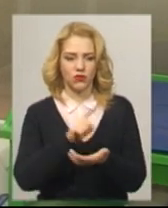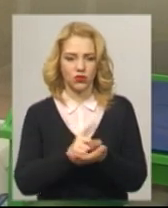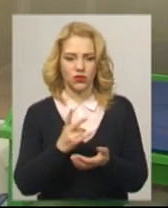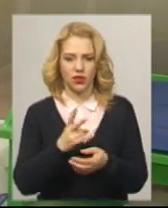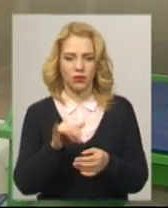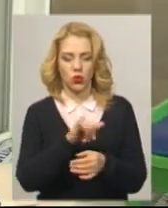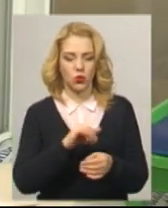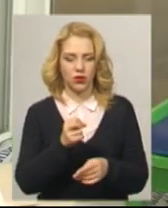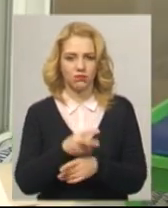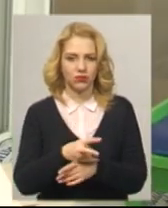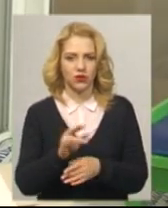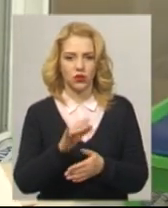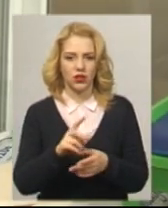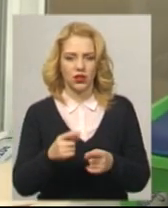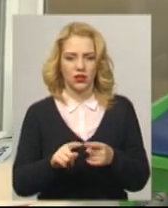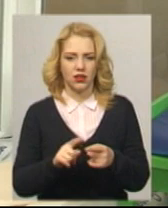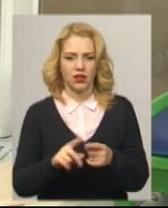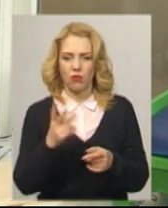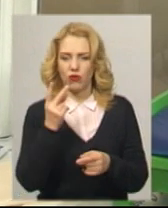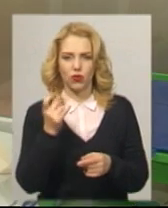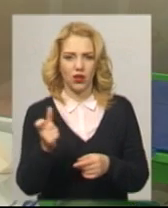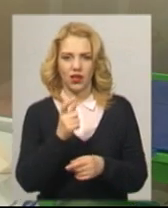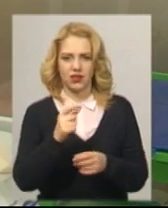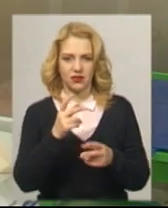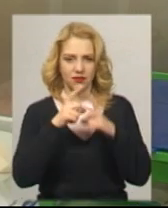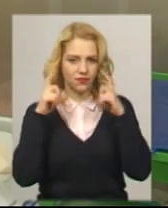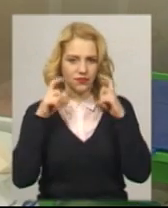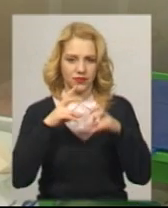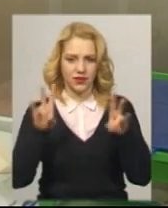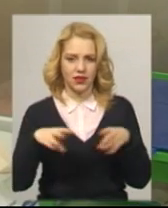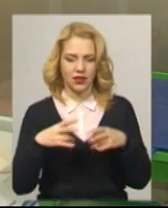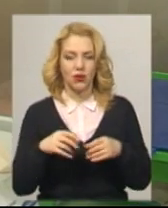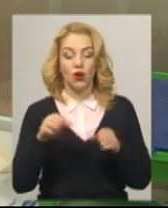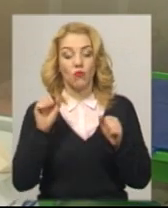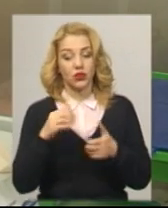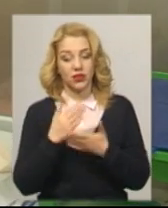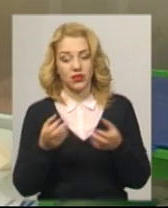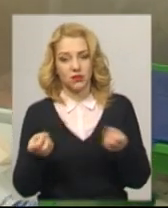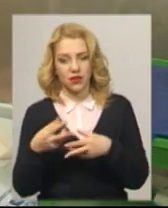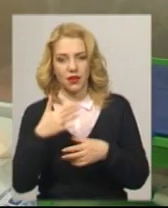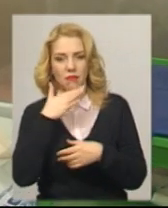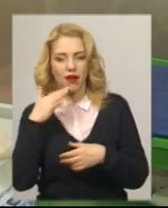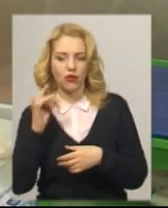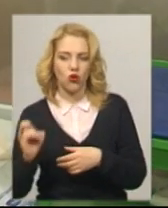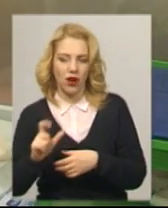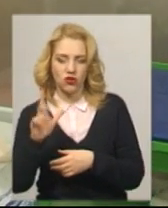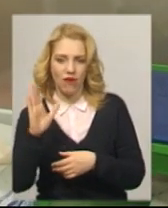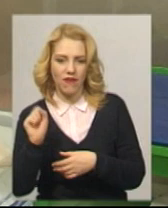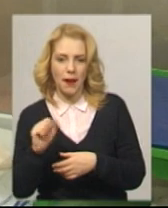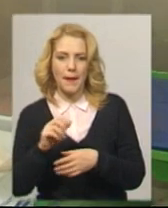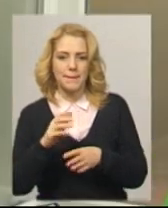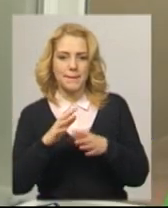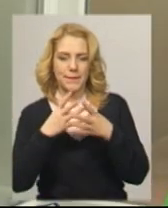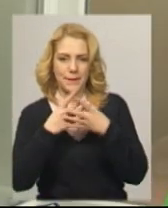утюлізувати це військово, там і знову повторно вдягалася декілька раз. Можна багато разів її маску використовувати, знову-таки вона буде ефективна на